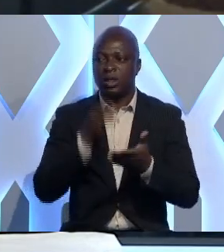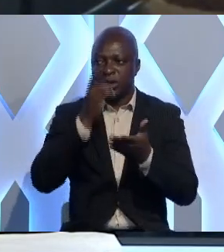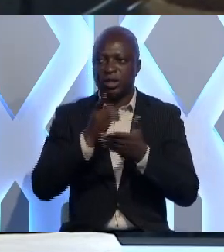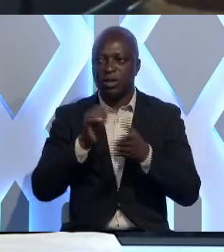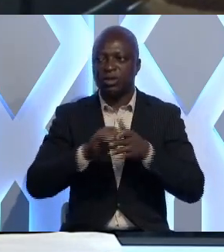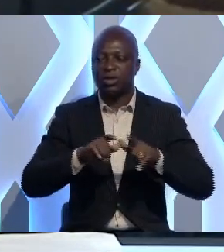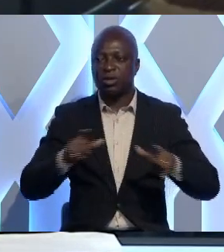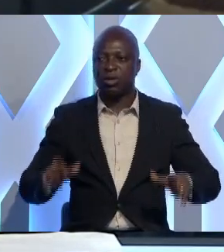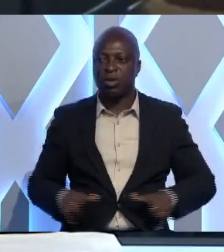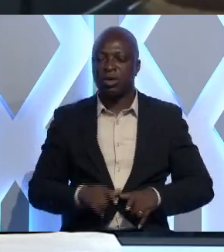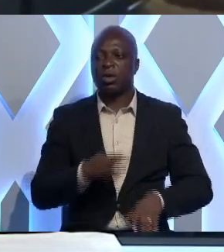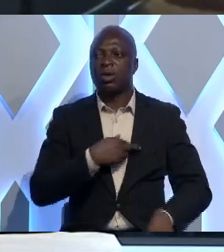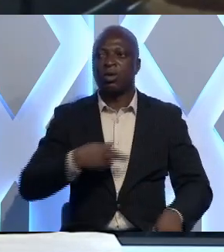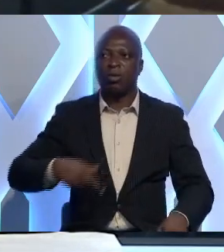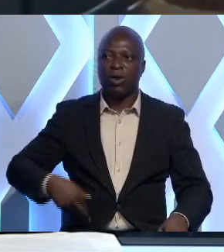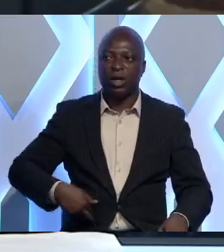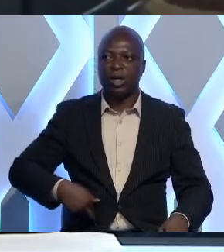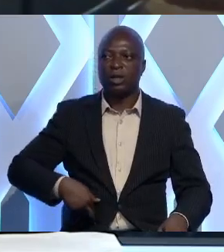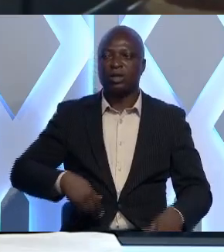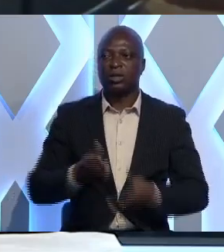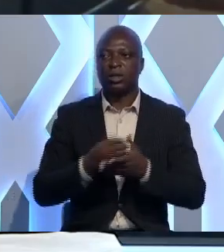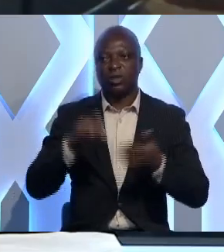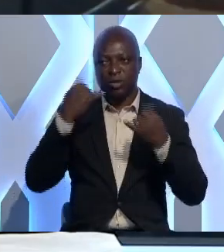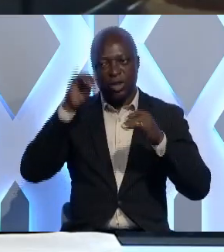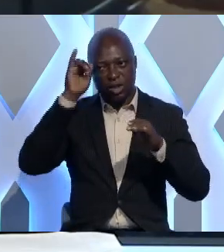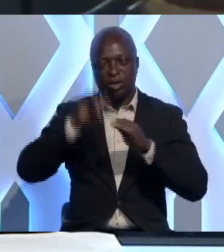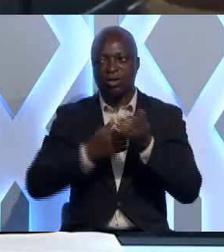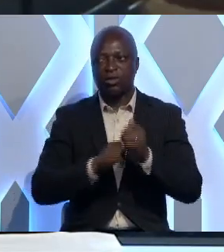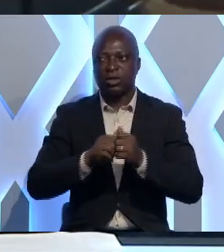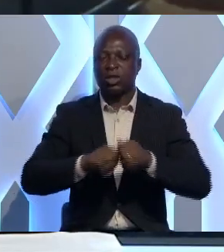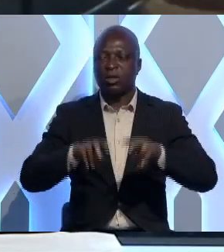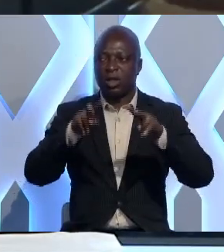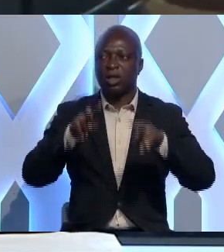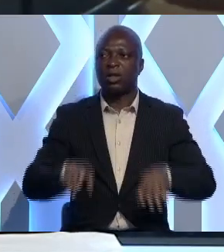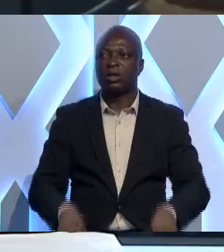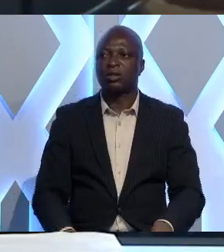du trône royal Adigo et Ali. Le compte rendu avec Mireille Ali.